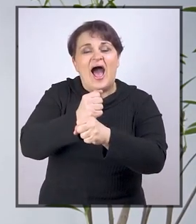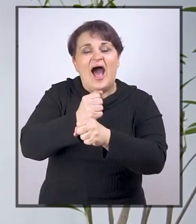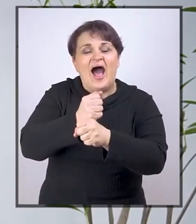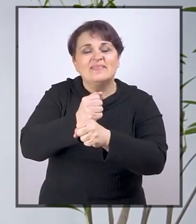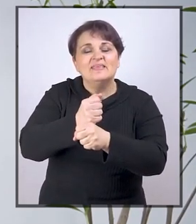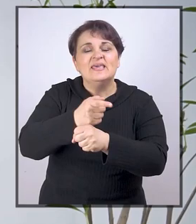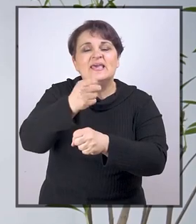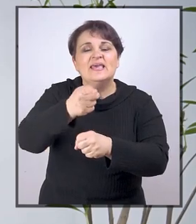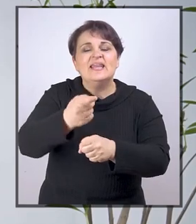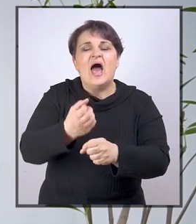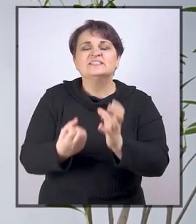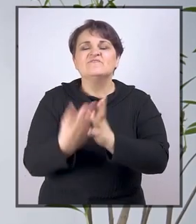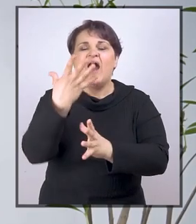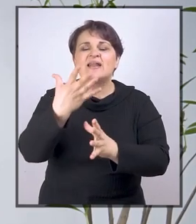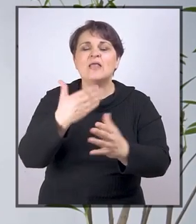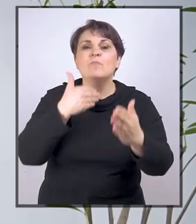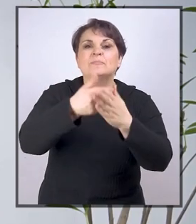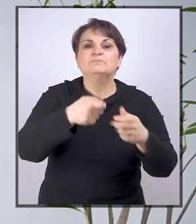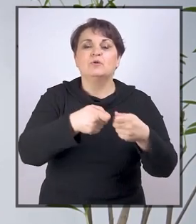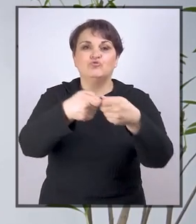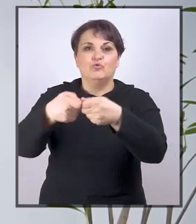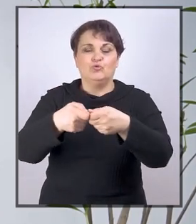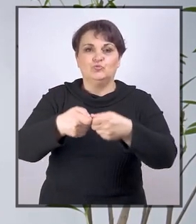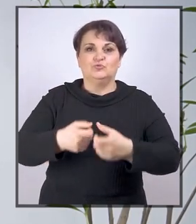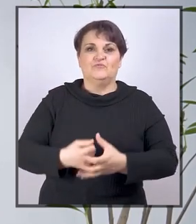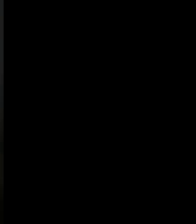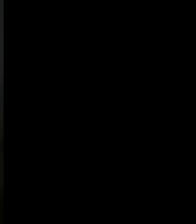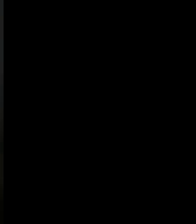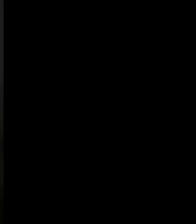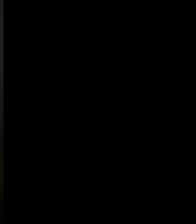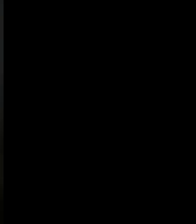radi na stvaranju pristupačnog društva.